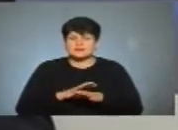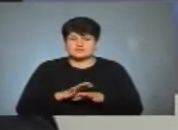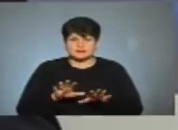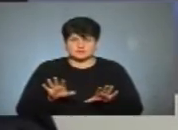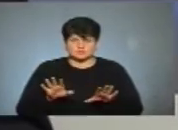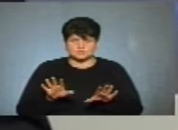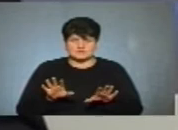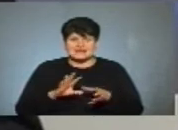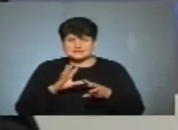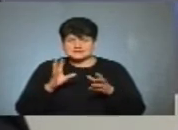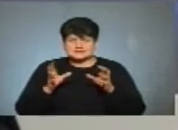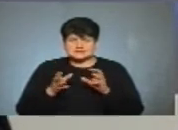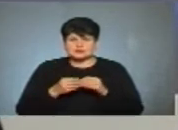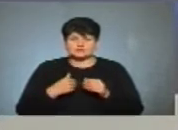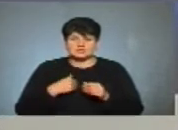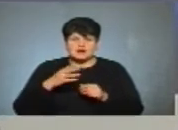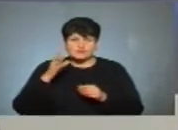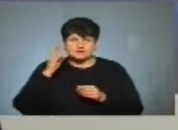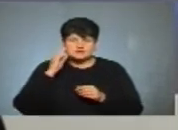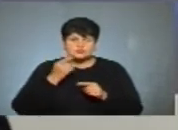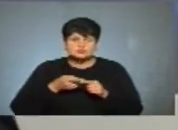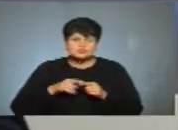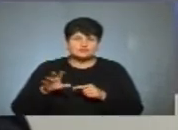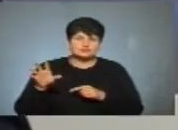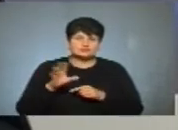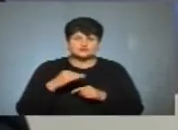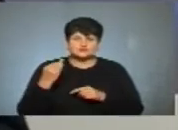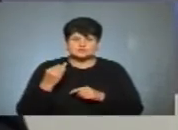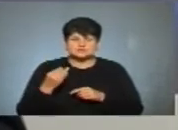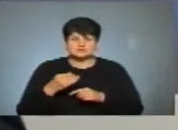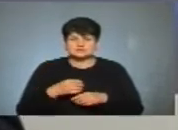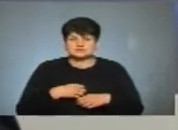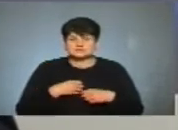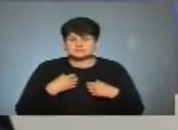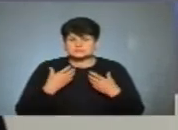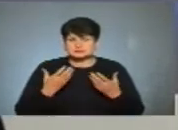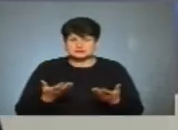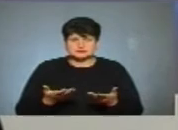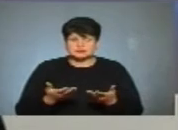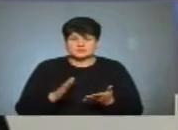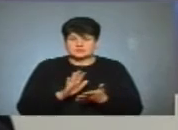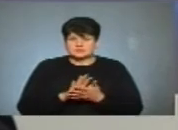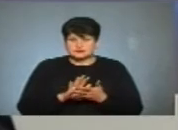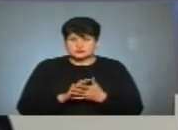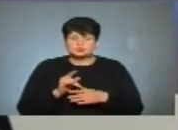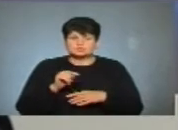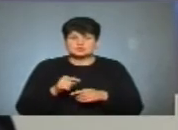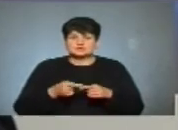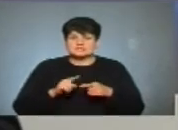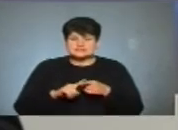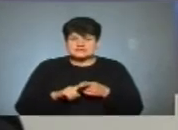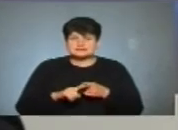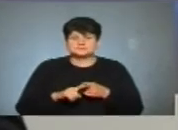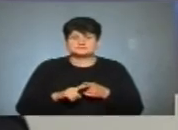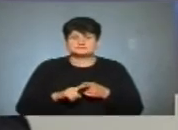в загальному я вважаю цю всю історію ганебною. Тому що реально це призвело до певного, ну,